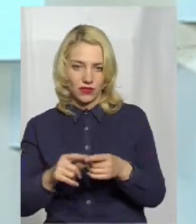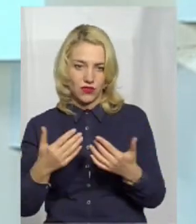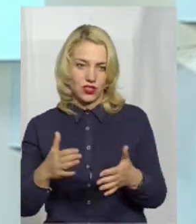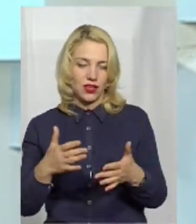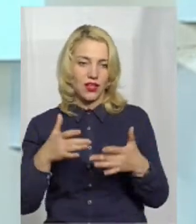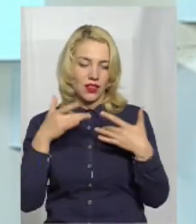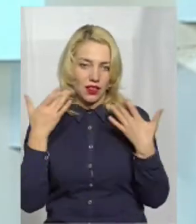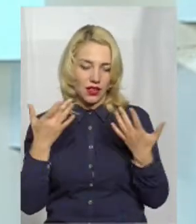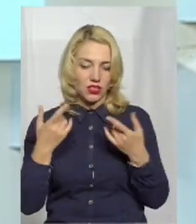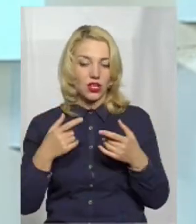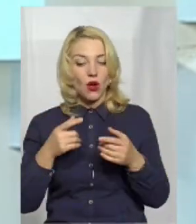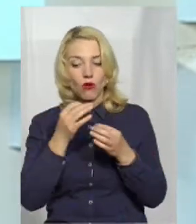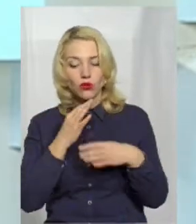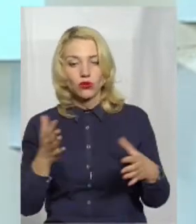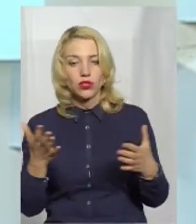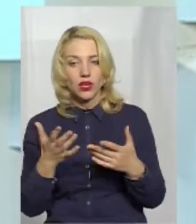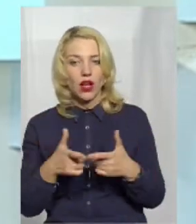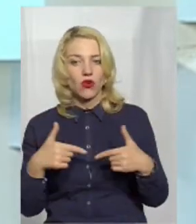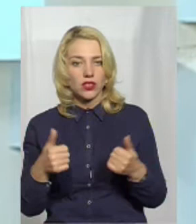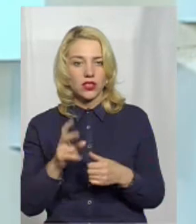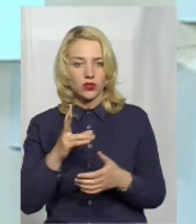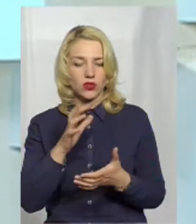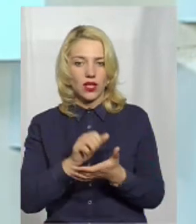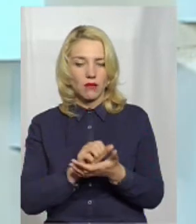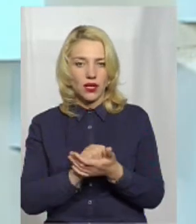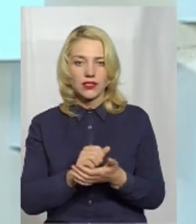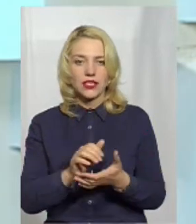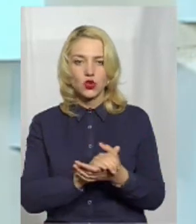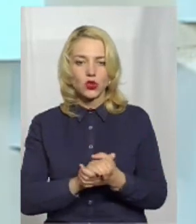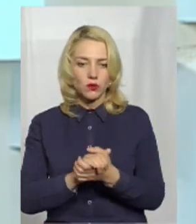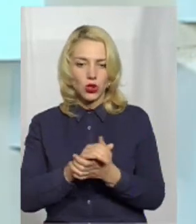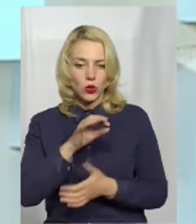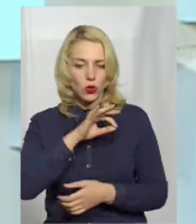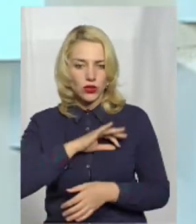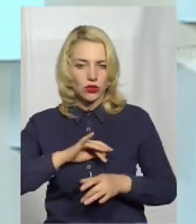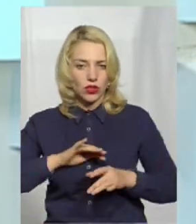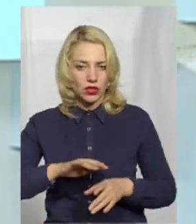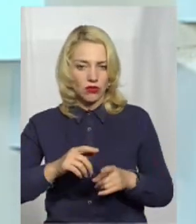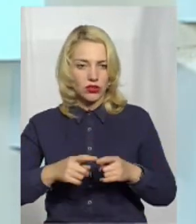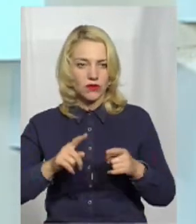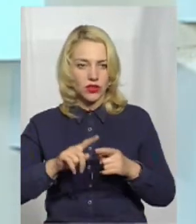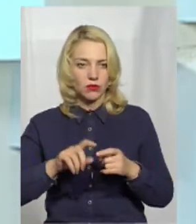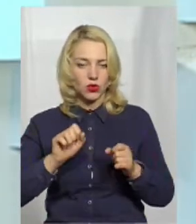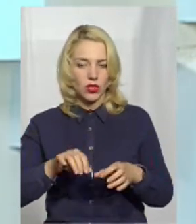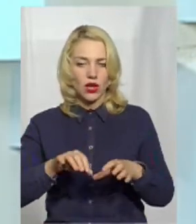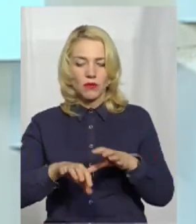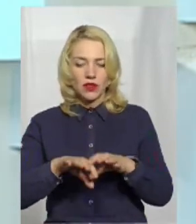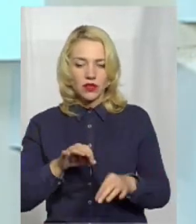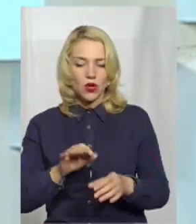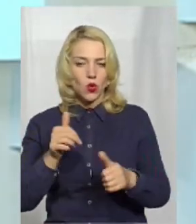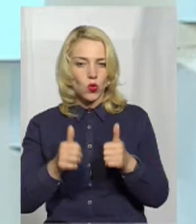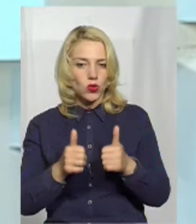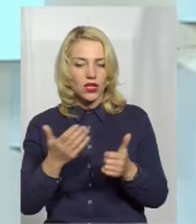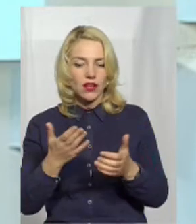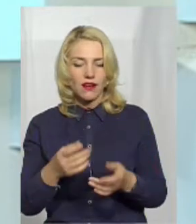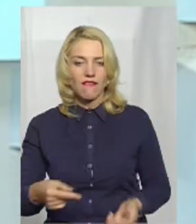організація, яка займається якогось такою суспільно корисною діяльністю, може знайти конкурс, який відповідає напрямку її